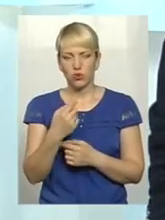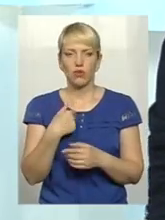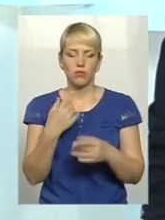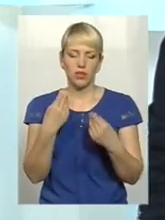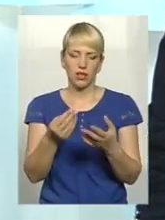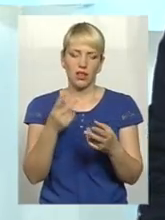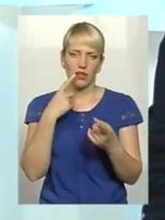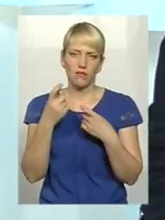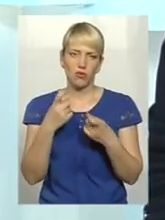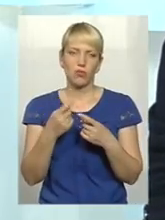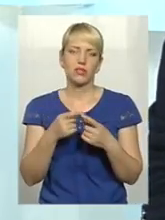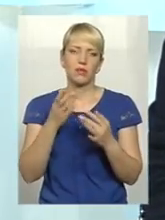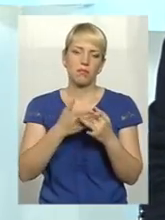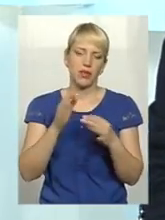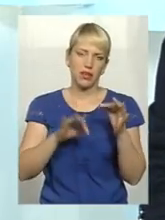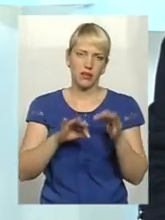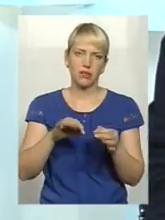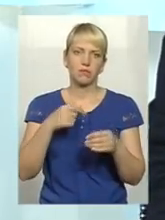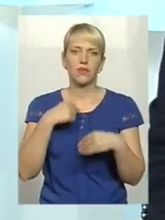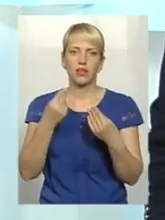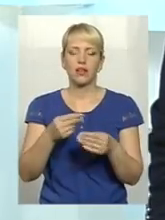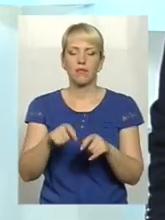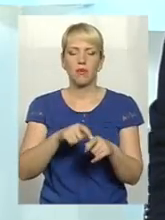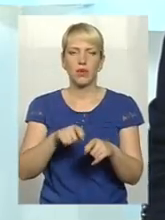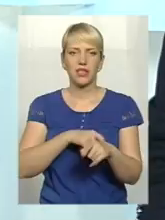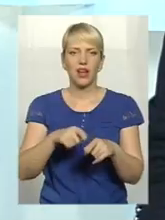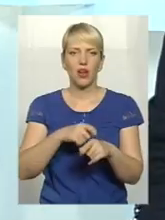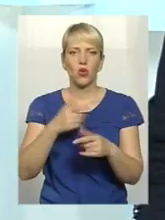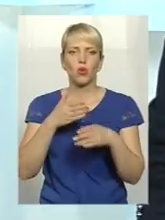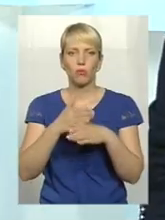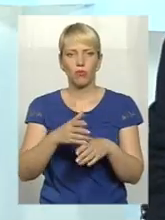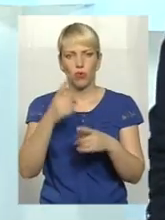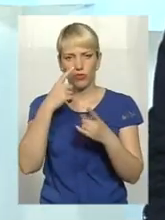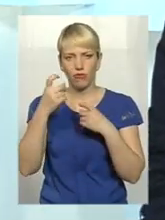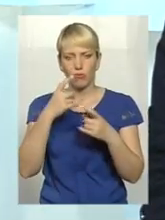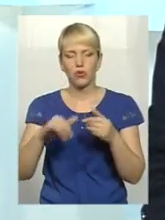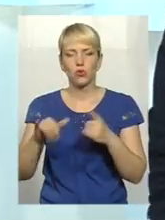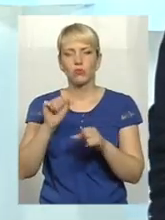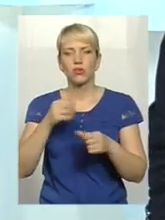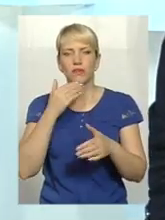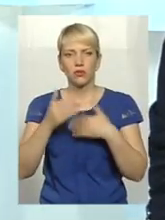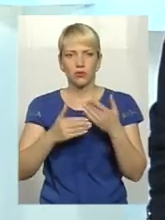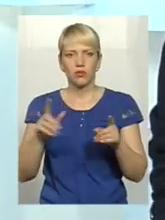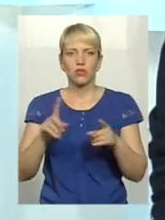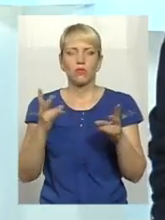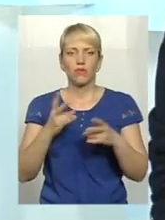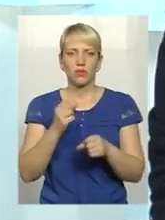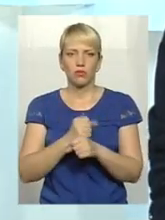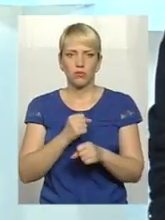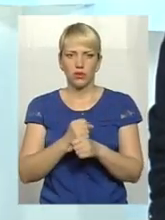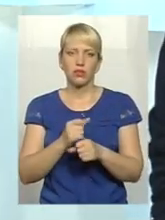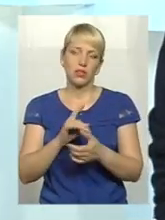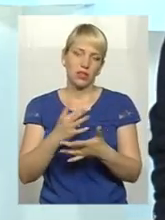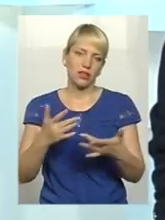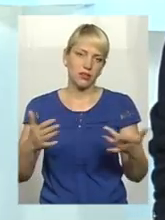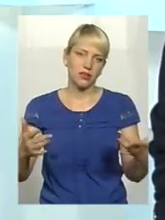інформацію по пільгах, ми йому надали інформацію по матеріальній допомозі, ми надали йому інформацію, куди він може звернутися, що він має робити, так далі,